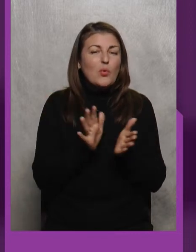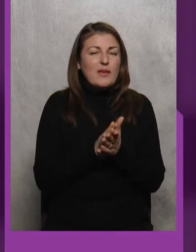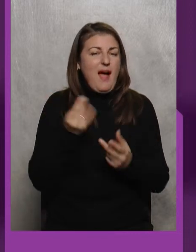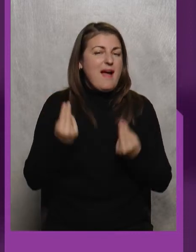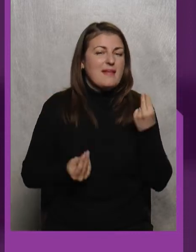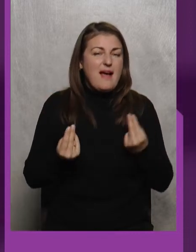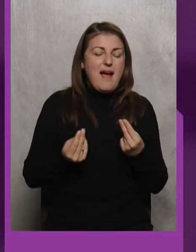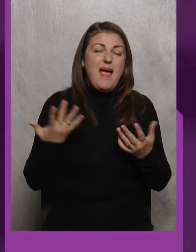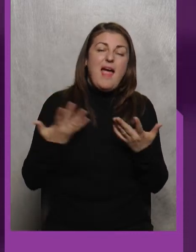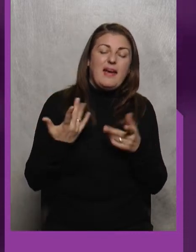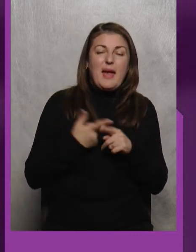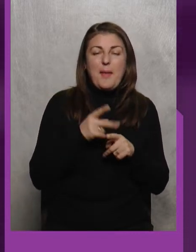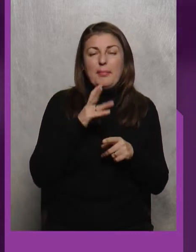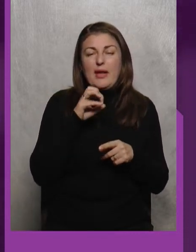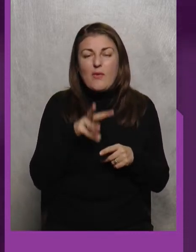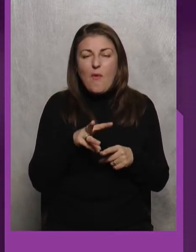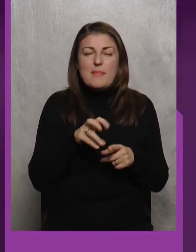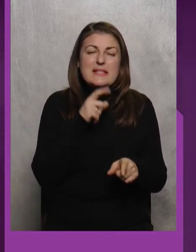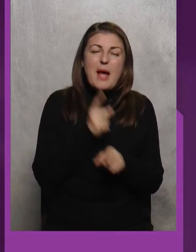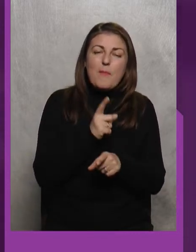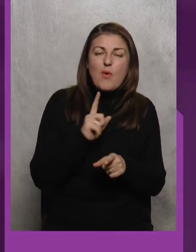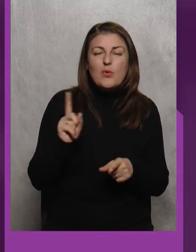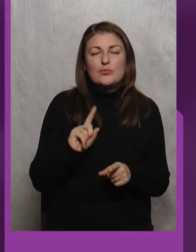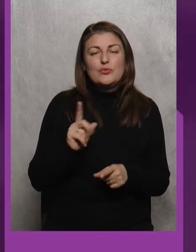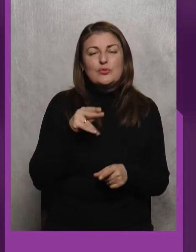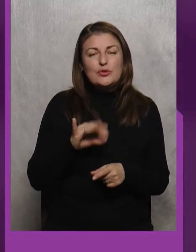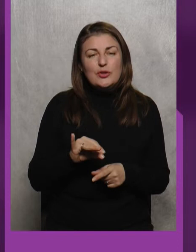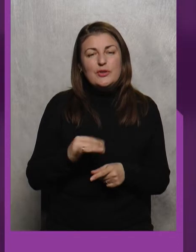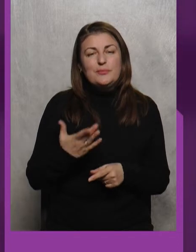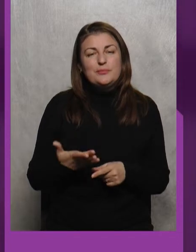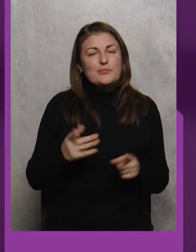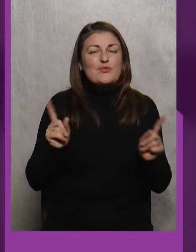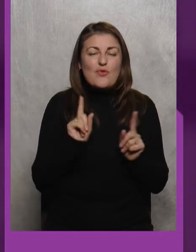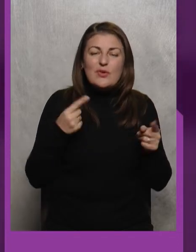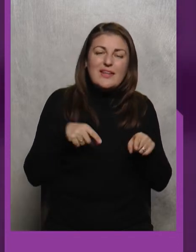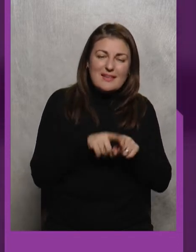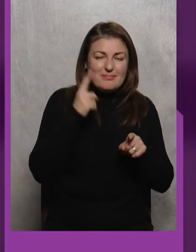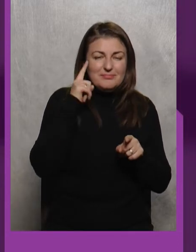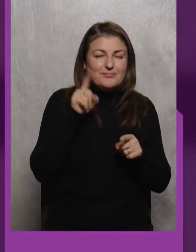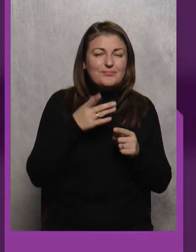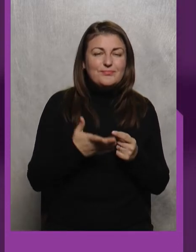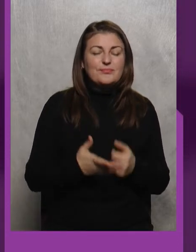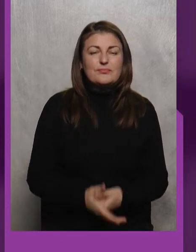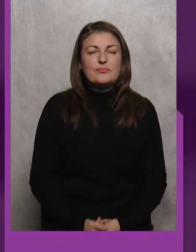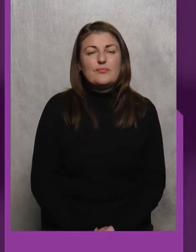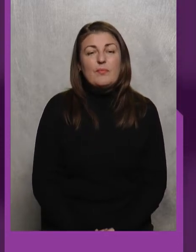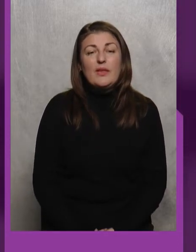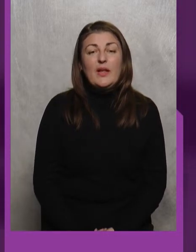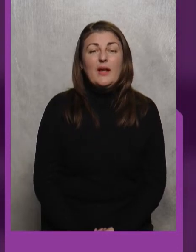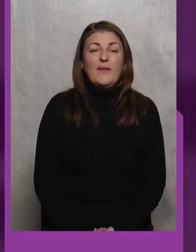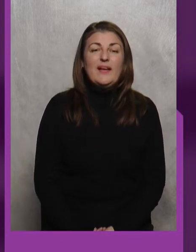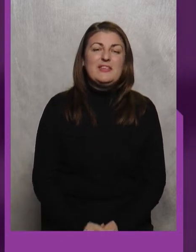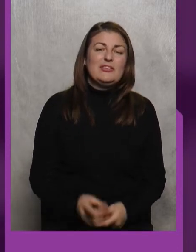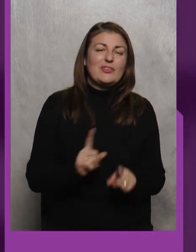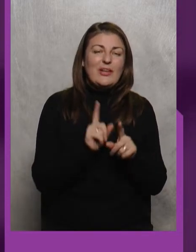якісь там прийомчики заборонені, чи ну щось таке, знаєте З